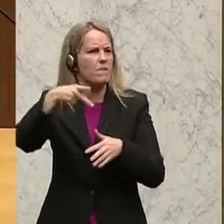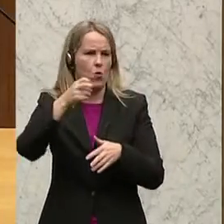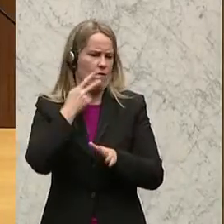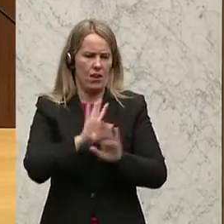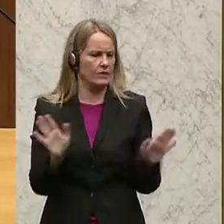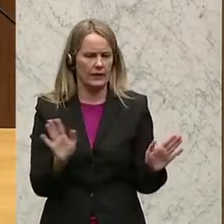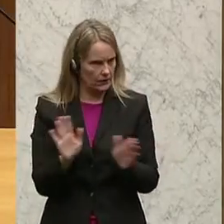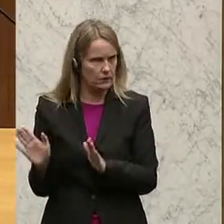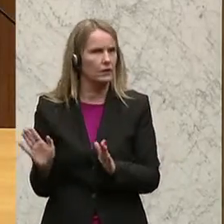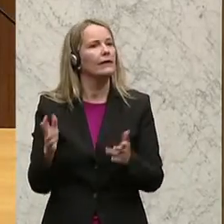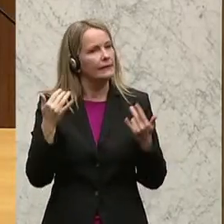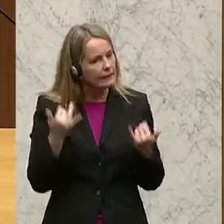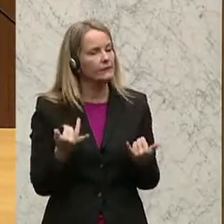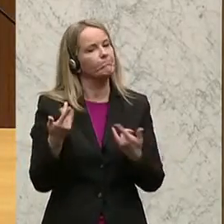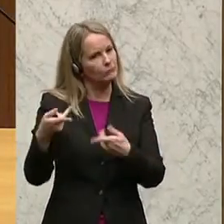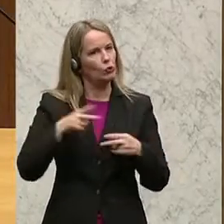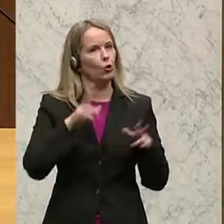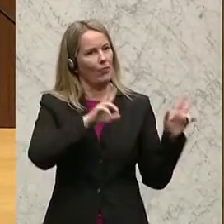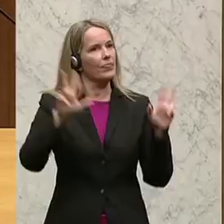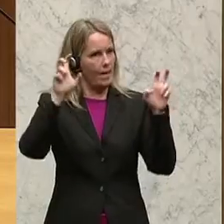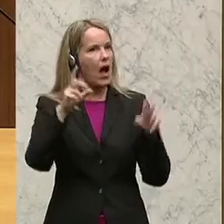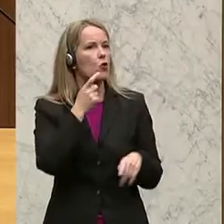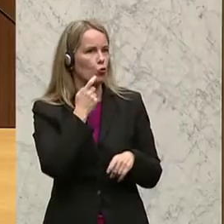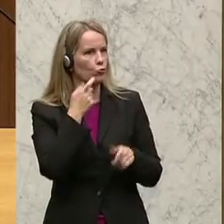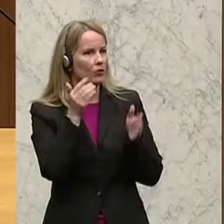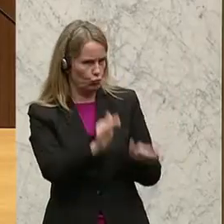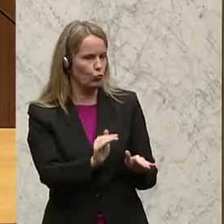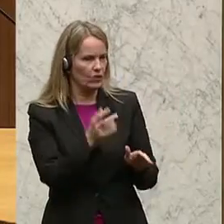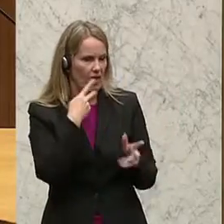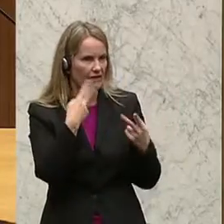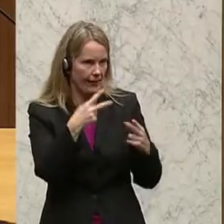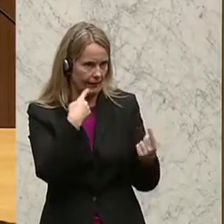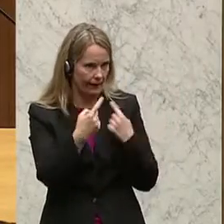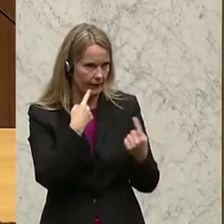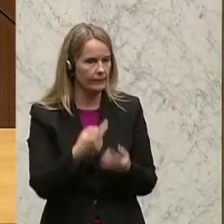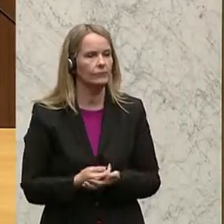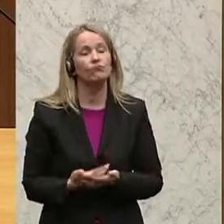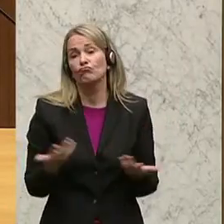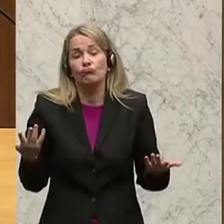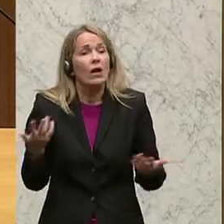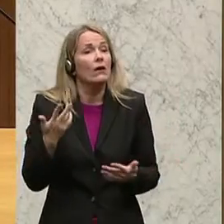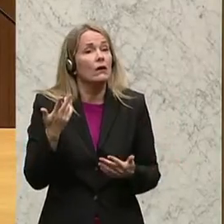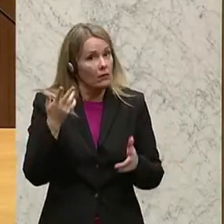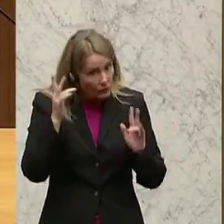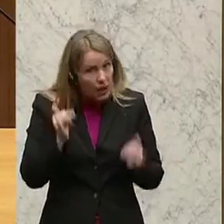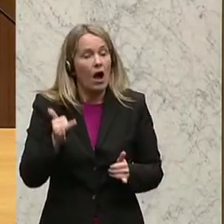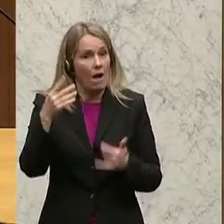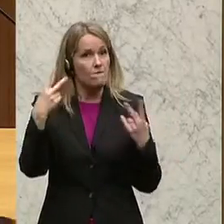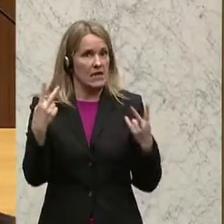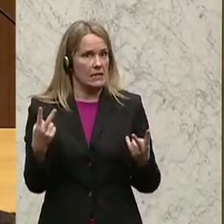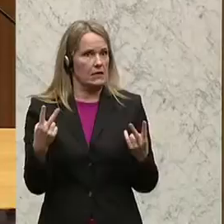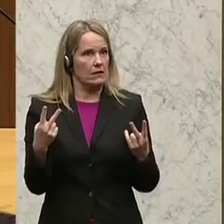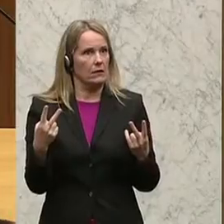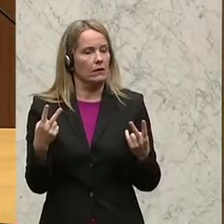sondern will natürlich zurück zum Konsumentenschutz jetzt weiterreden. Natürlich ist es wichtig, dass